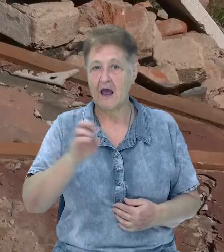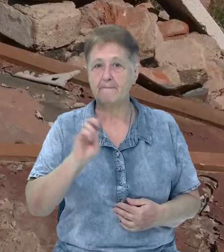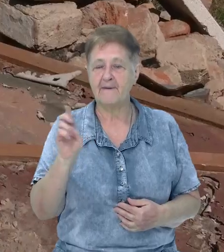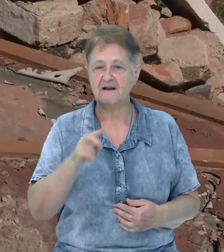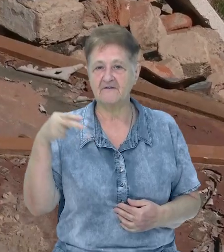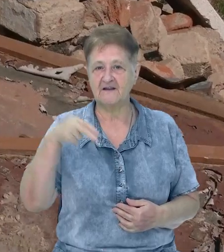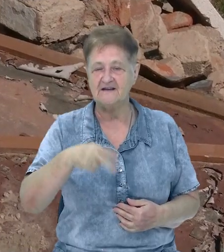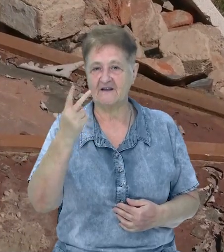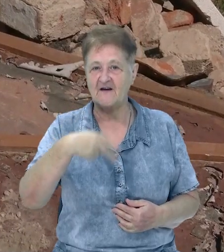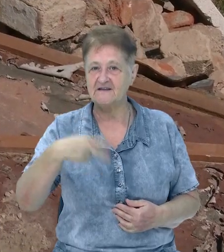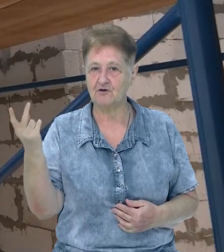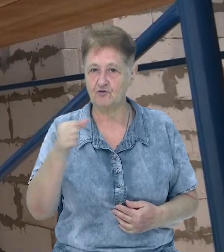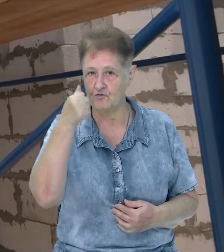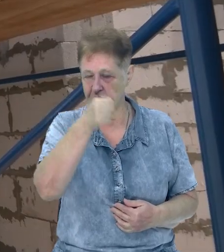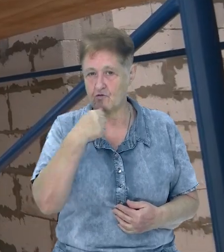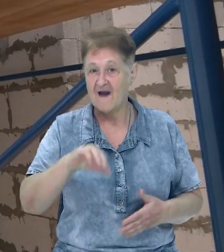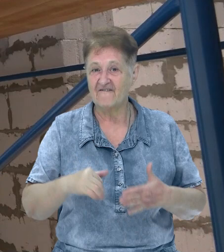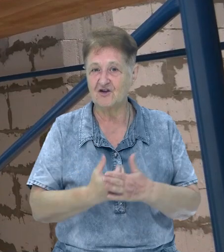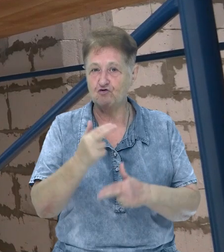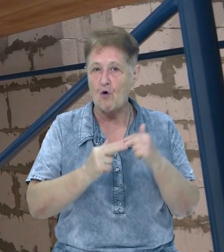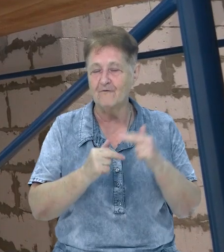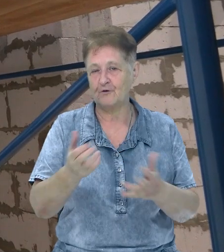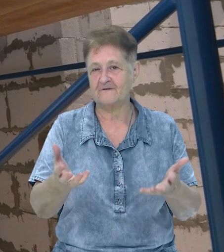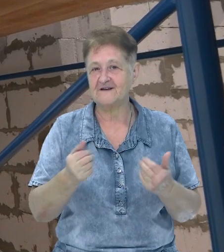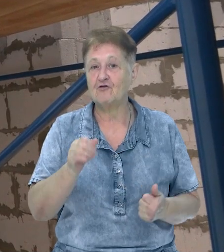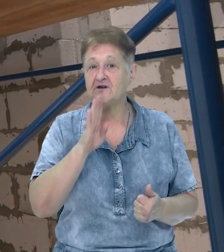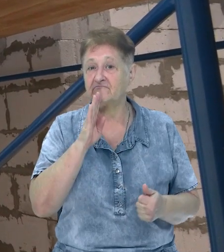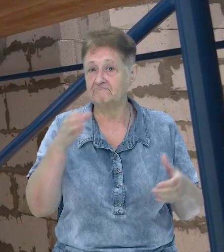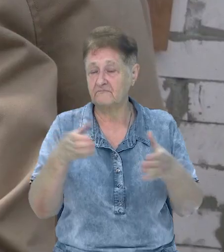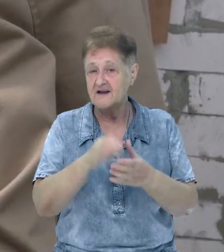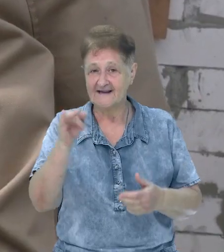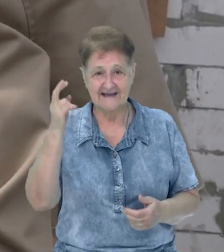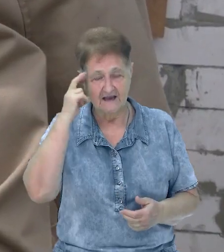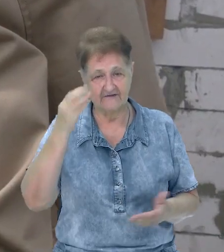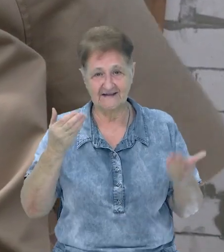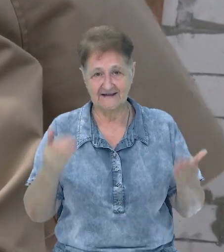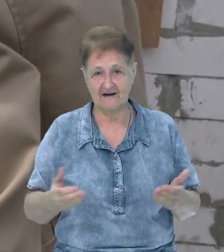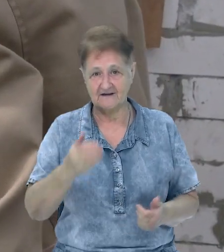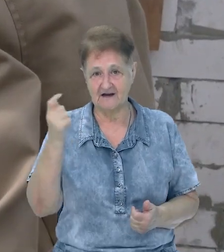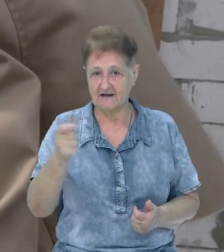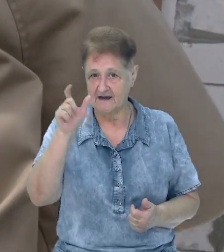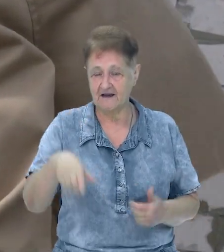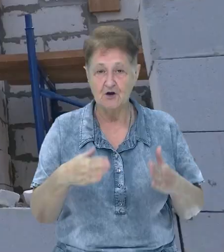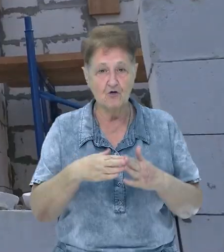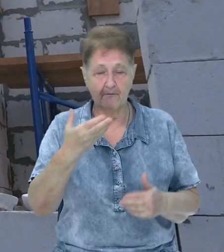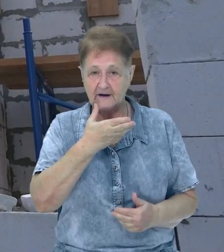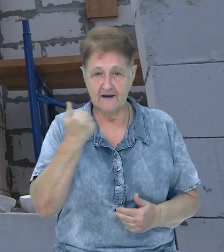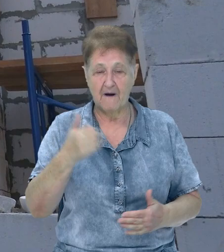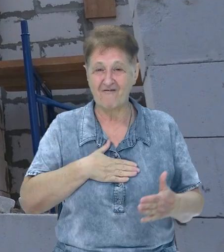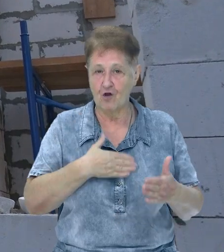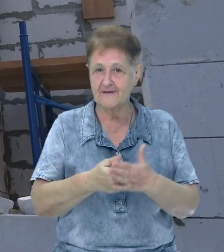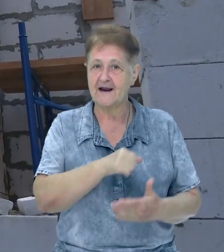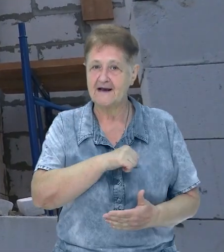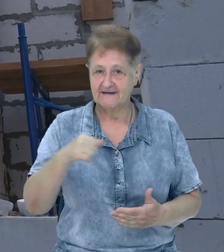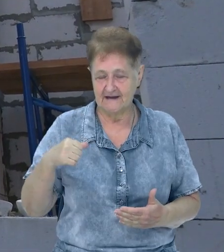березні 2022 року. Відновлювати житло взялась група дівчат із Києва. Зараз господині вдома немає. Волонтерки